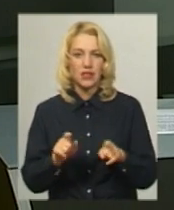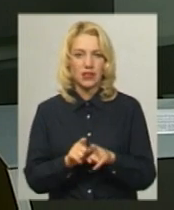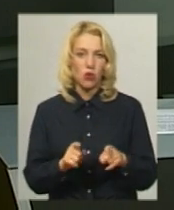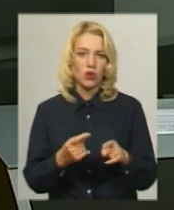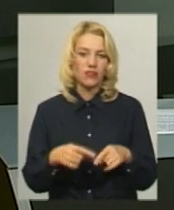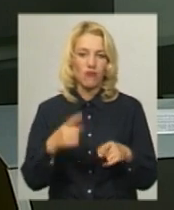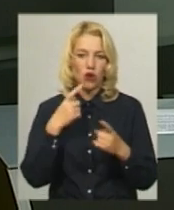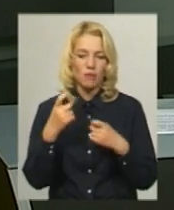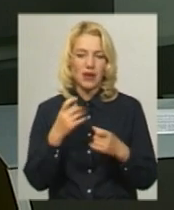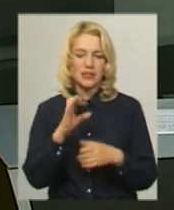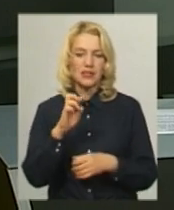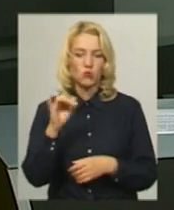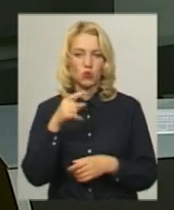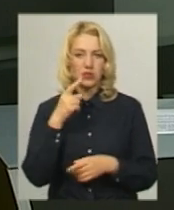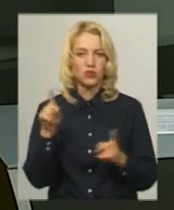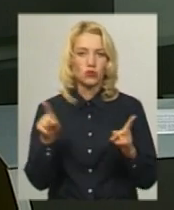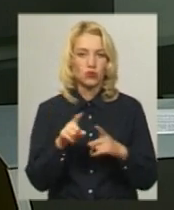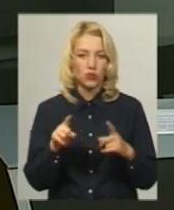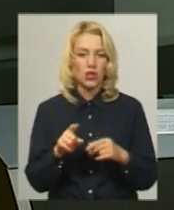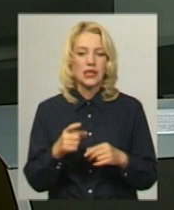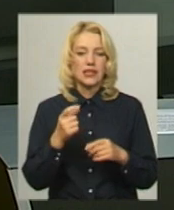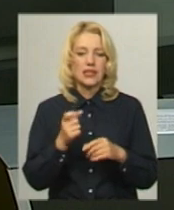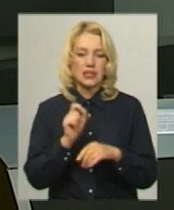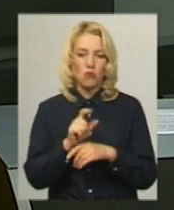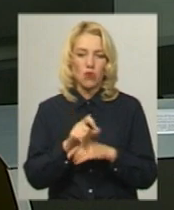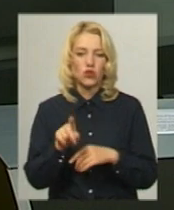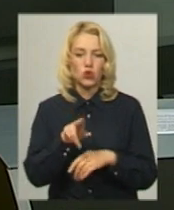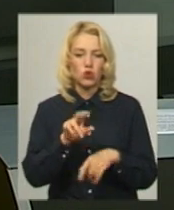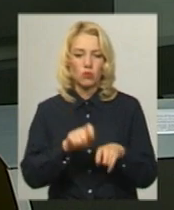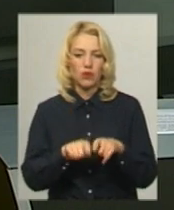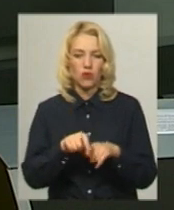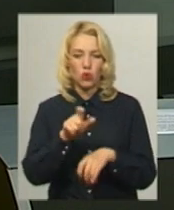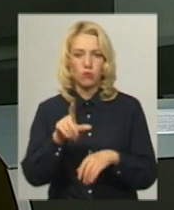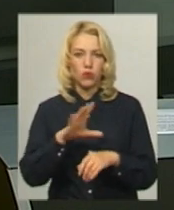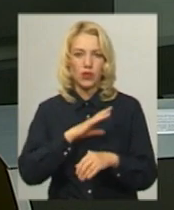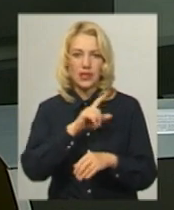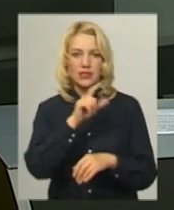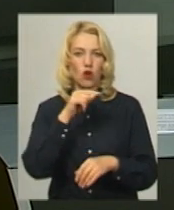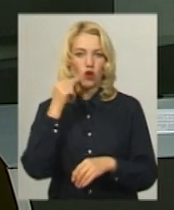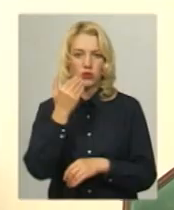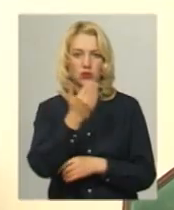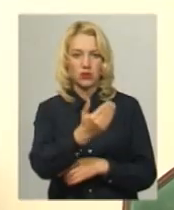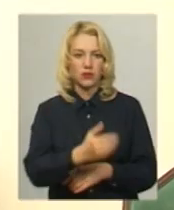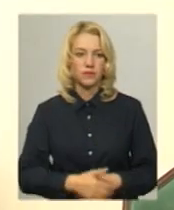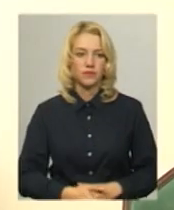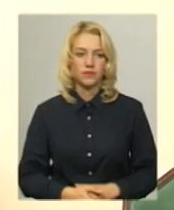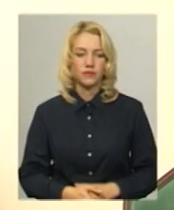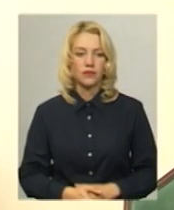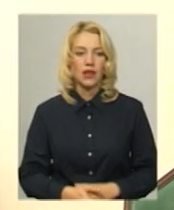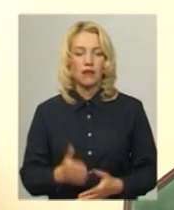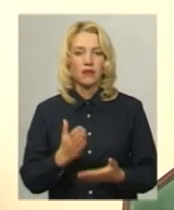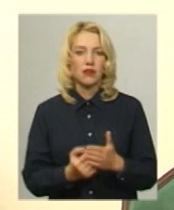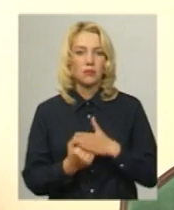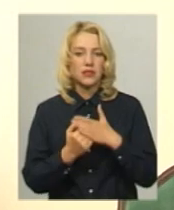Службі безпеки відмітили, значна частина замовлень щодо перевірки громадян йшла з Російської Федерації. «Є